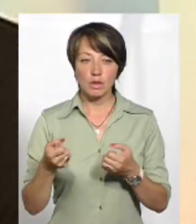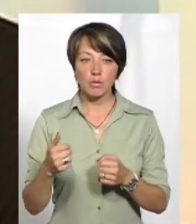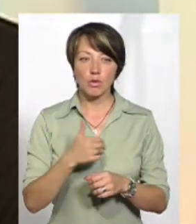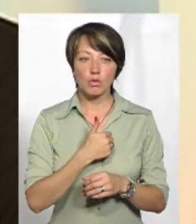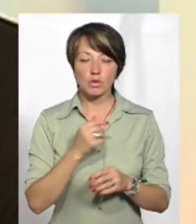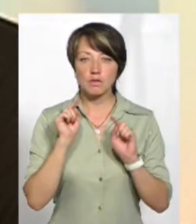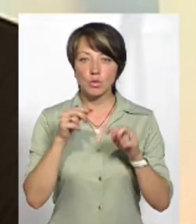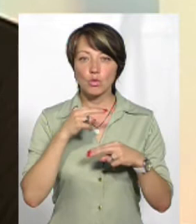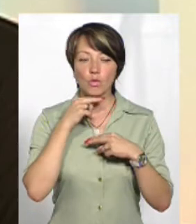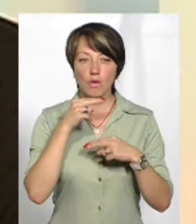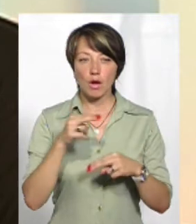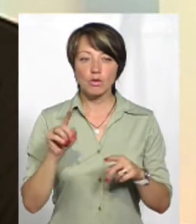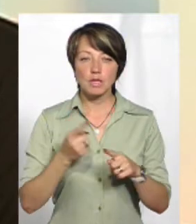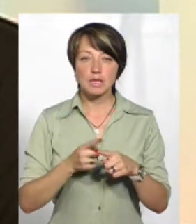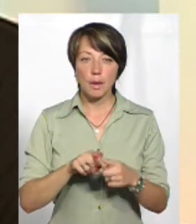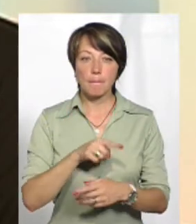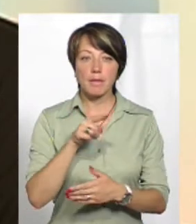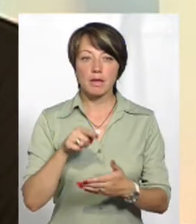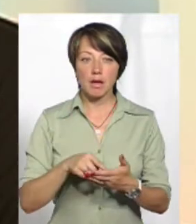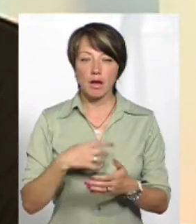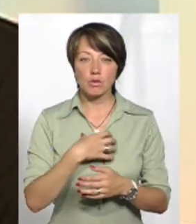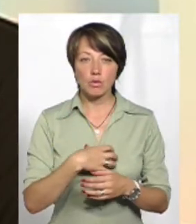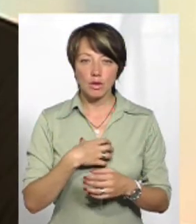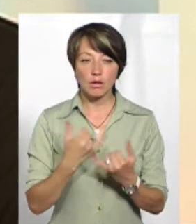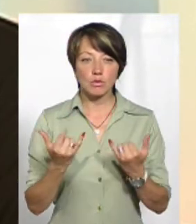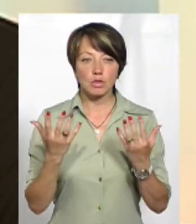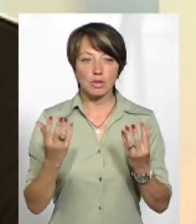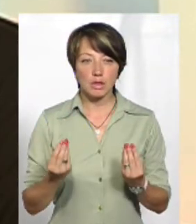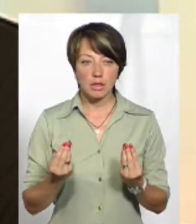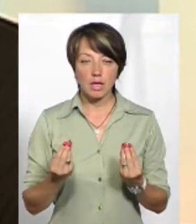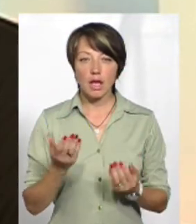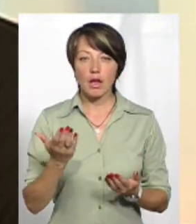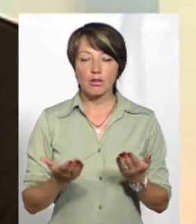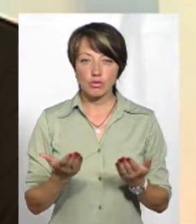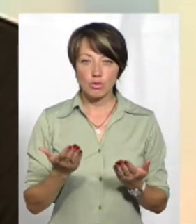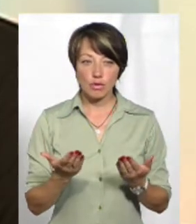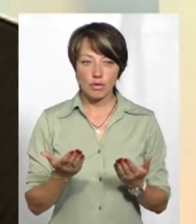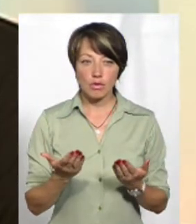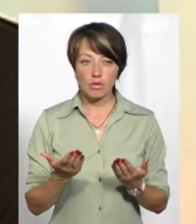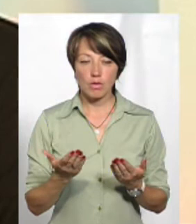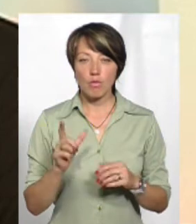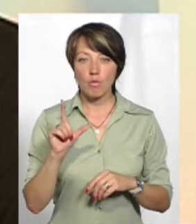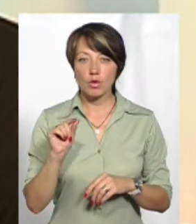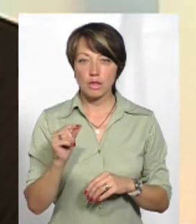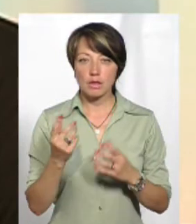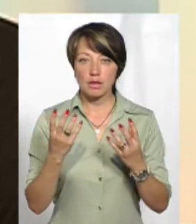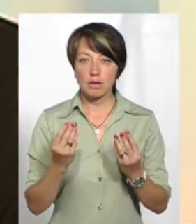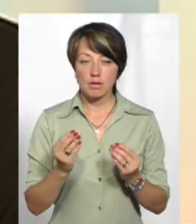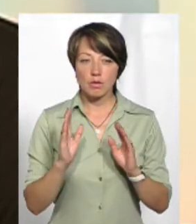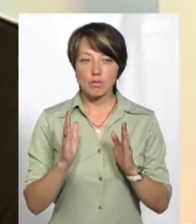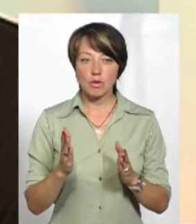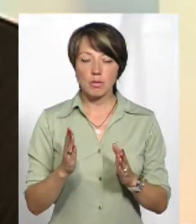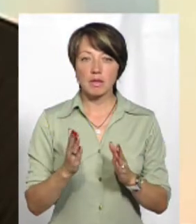і тому хочу звернути увагу, що це питання актуальне і на сьогоднішній день. Тобто, якщо ми буквально у понеділок будемо мати 2